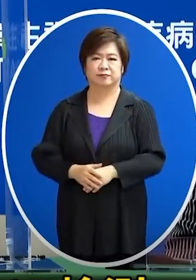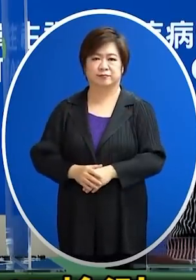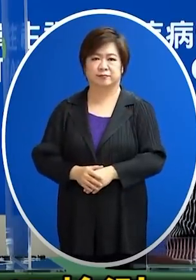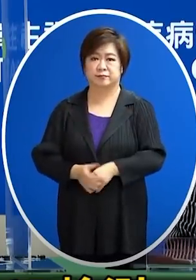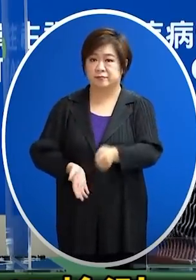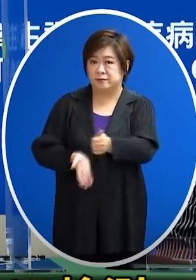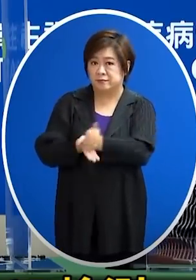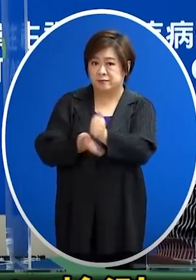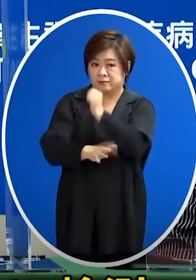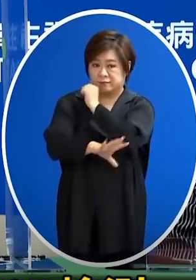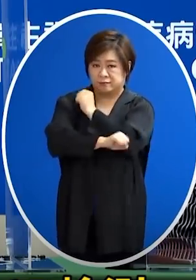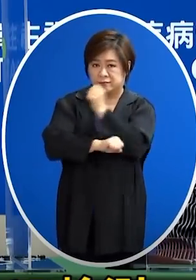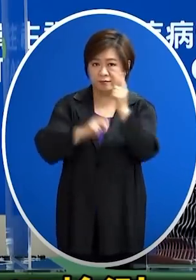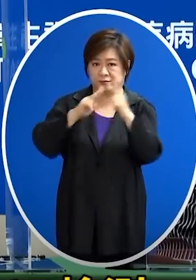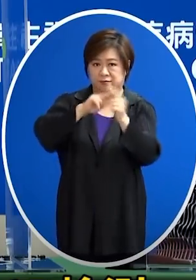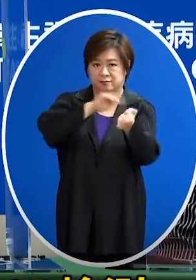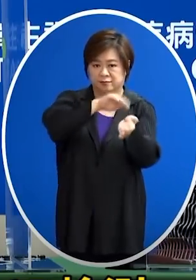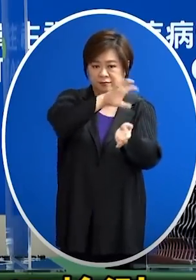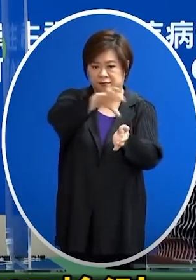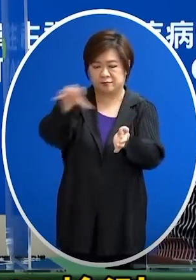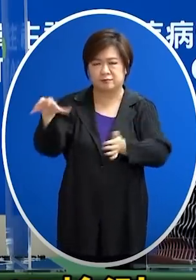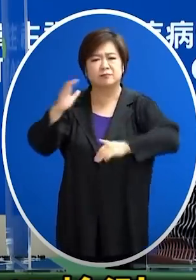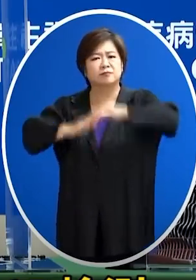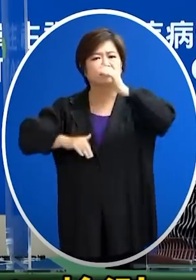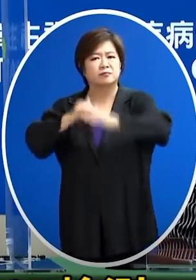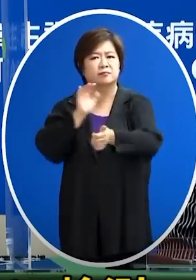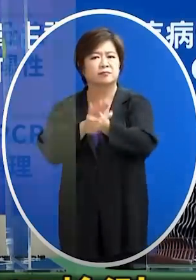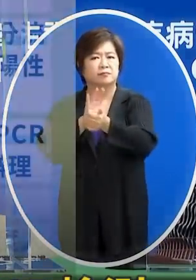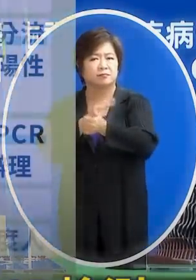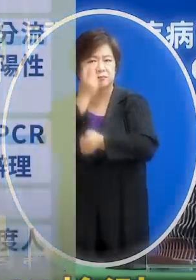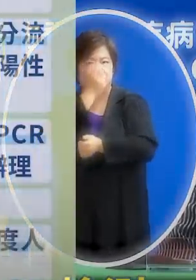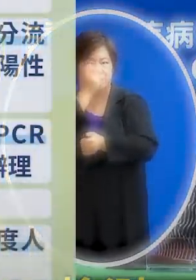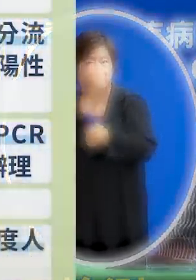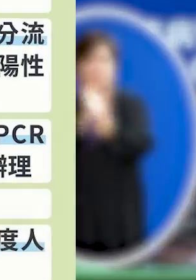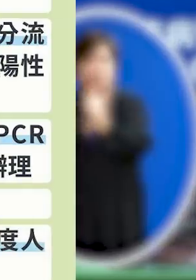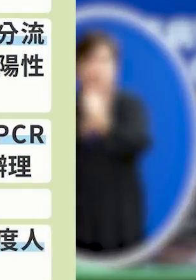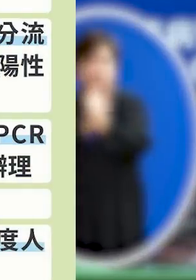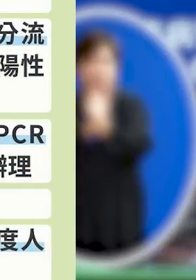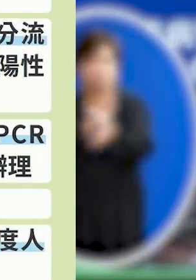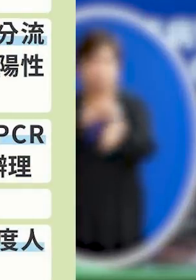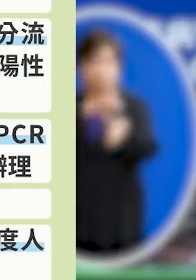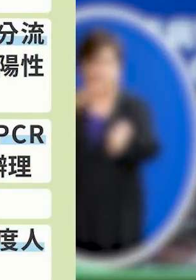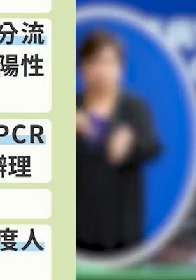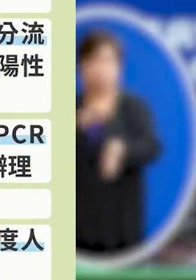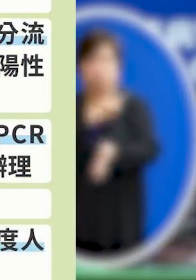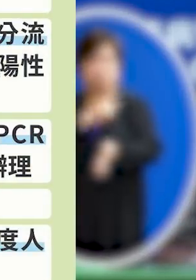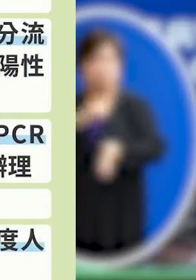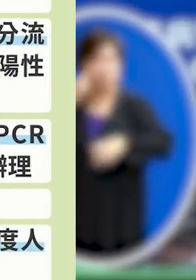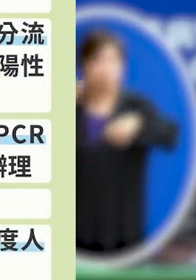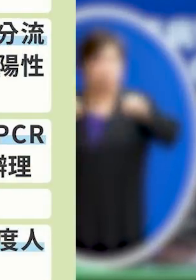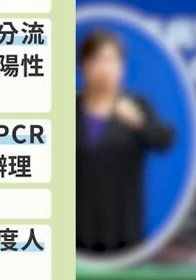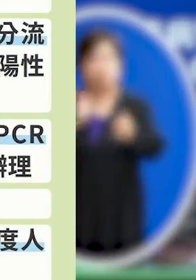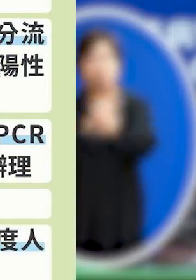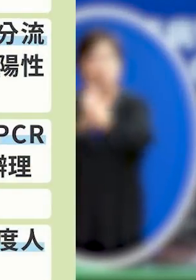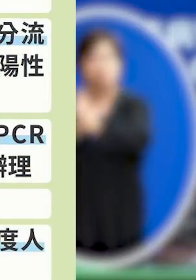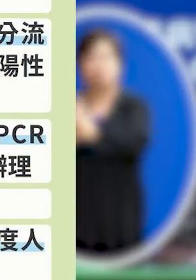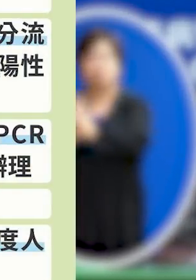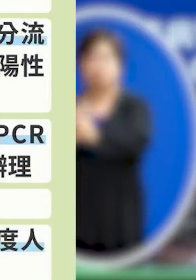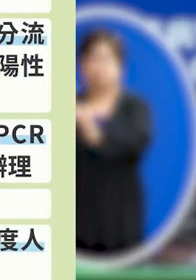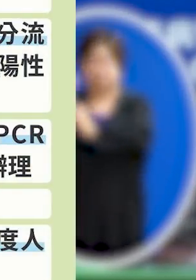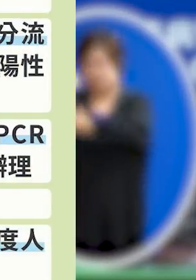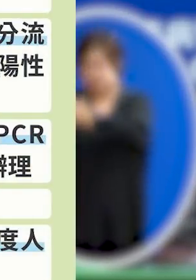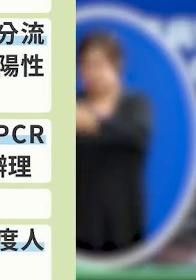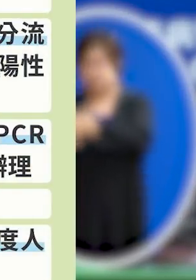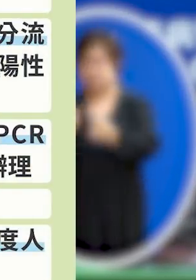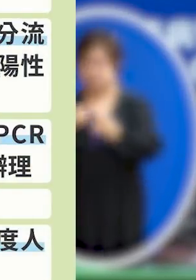基層診所投入提供裁檢的服務 那請醫院啟動應變機制服務降載 並雕度